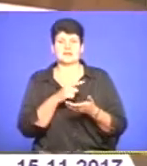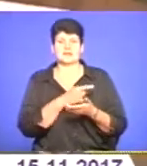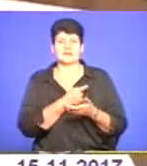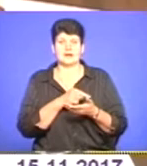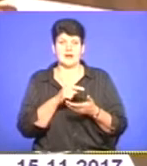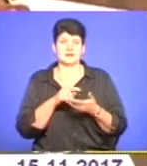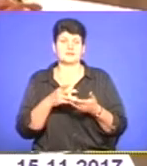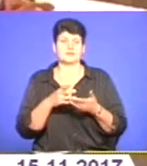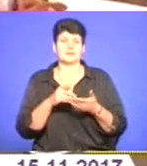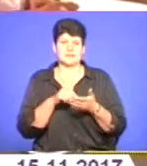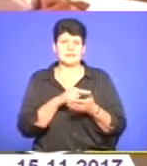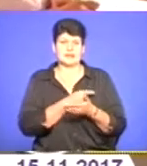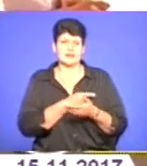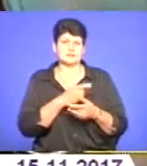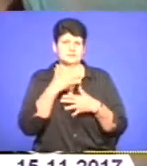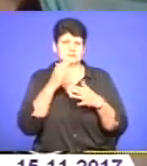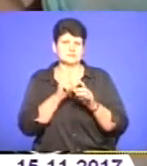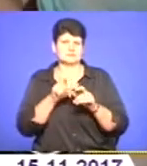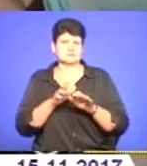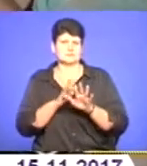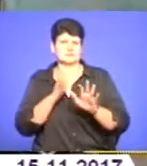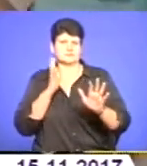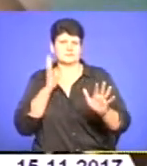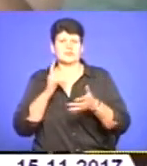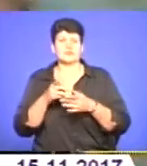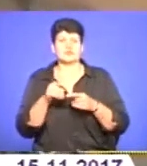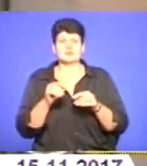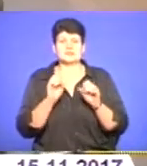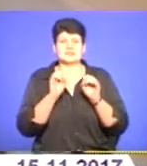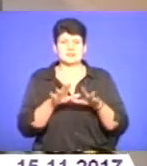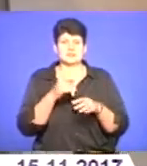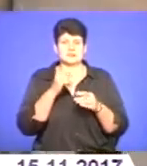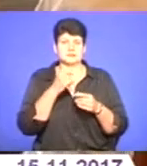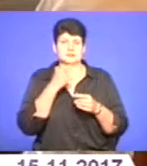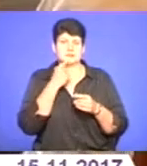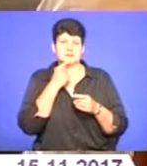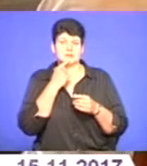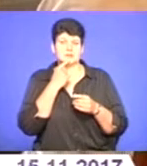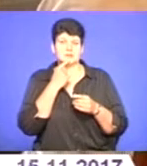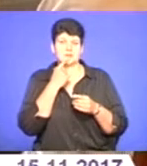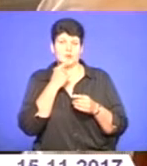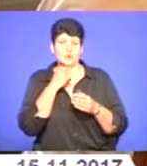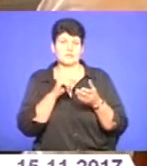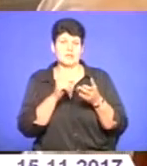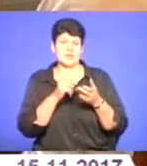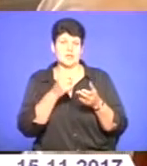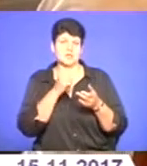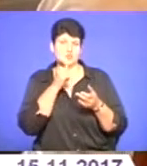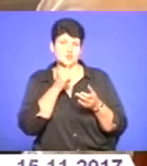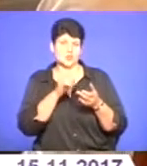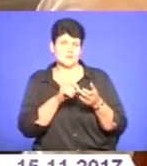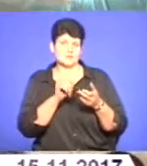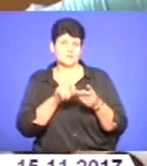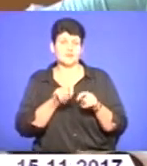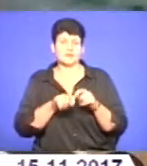«Людно» відвідувачі вистроїлися у чергу, аби здати аналіз на визначення рівня цукру в крові. Таку акцію провели, аби привернути увагу